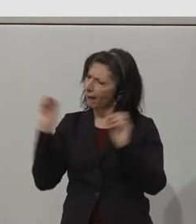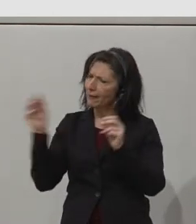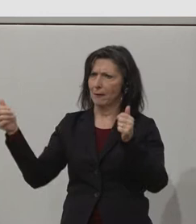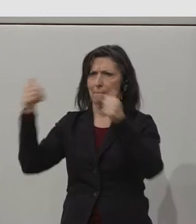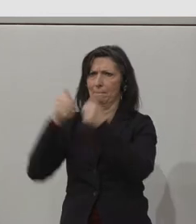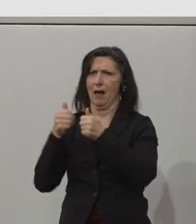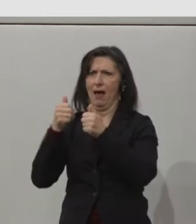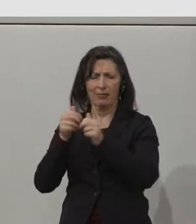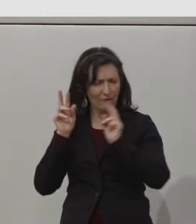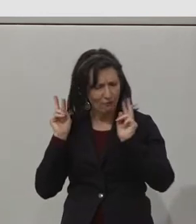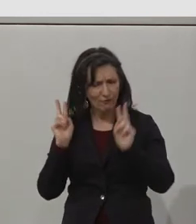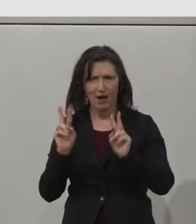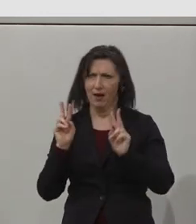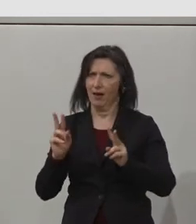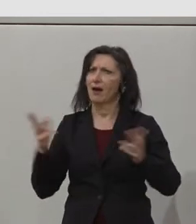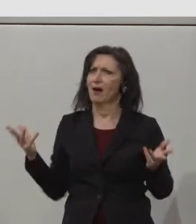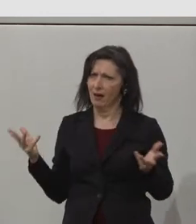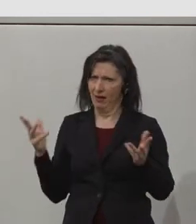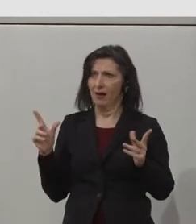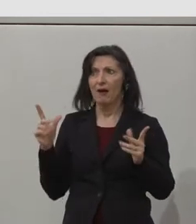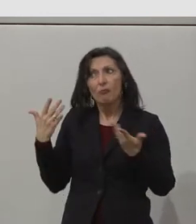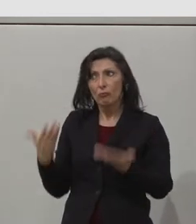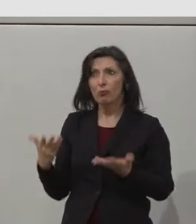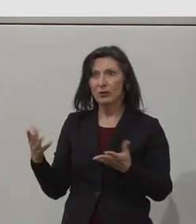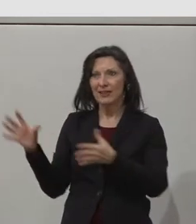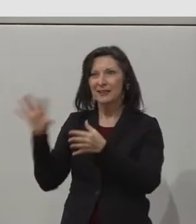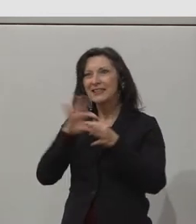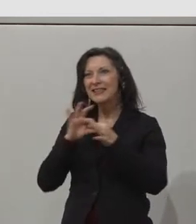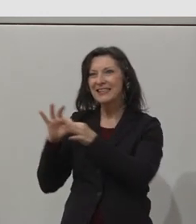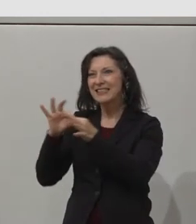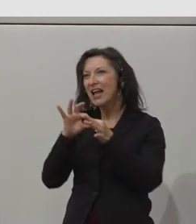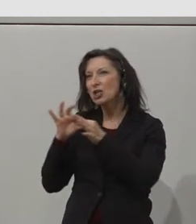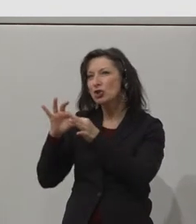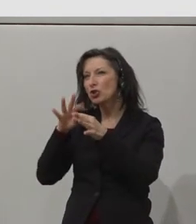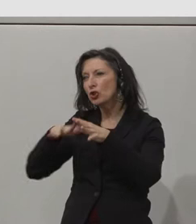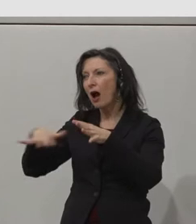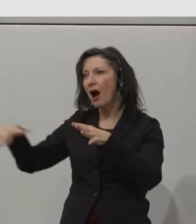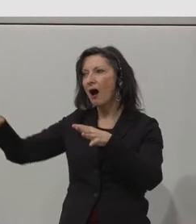attitudes to intellectual disability. So if you could go to the next slide, please.